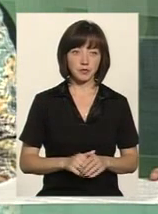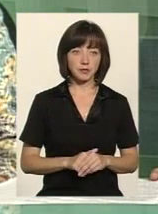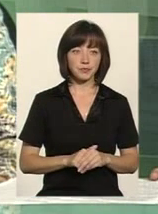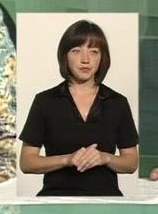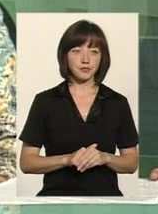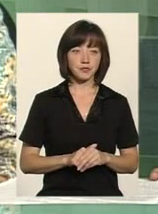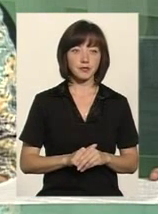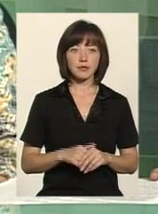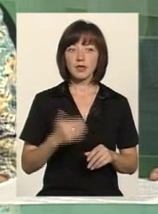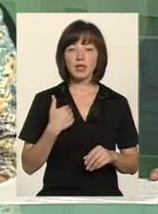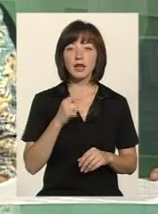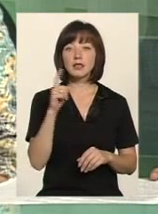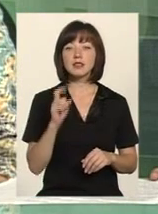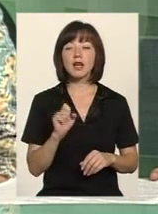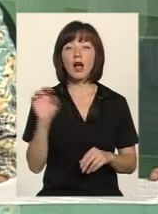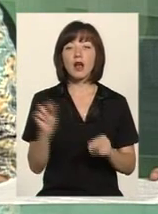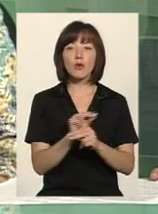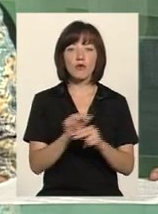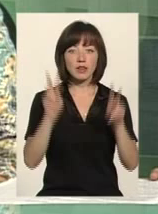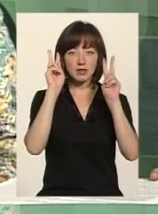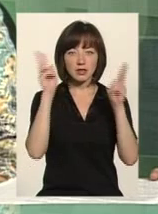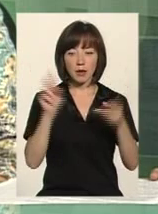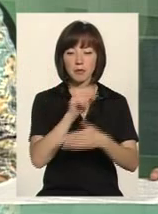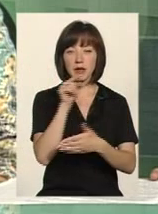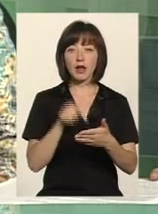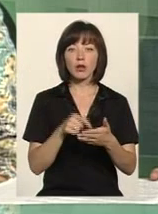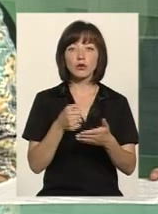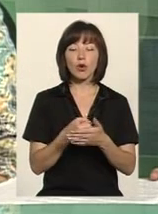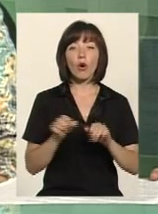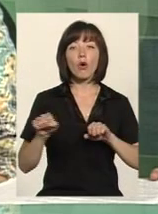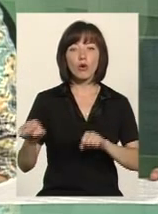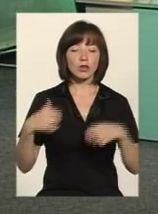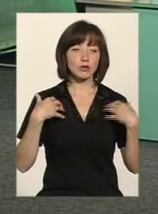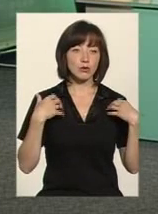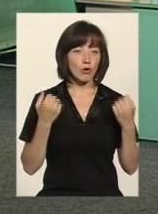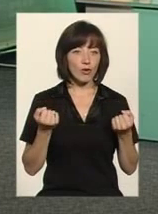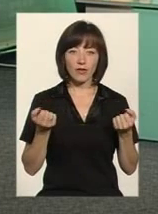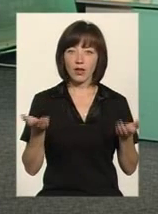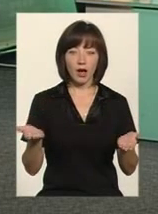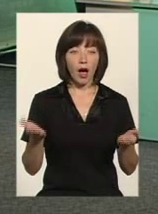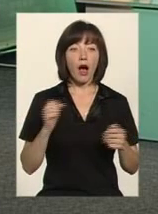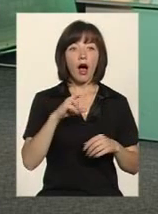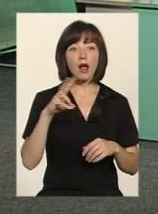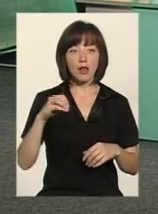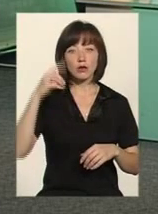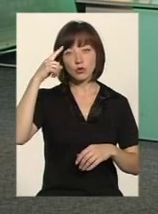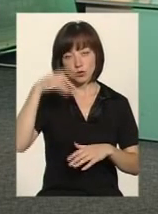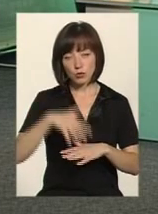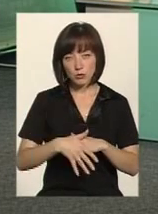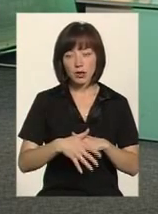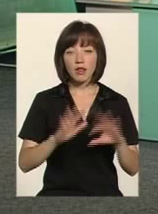лікування. Ну, я так за лікування не можу сказати, тут, напевно, більше питання до департаменту охорони здоров'я. Але зрозуміло, що